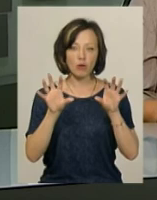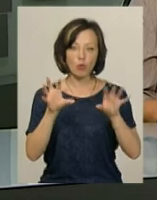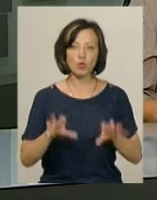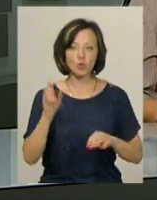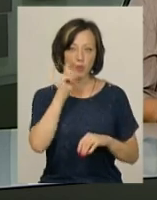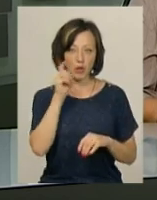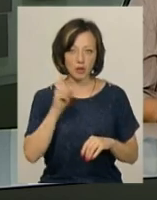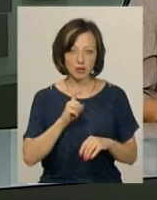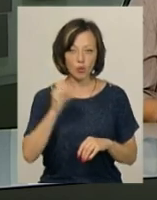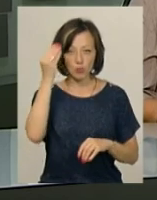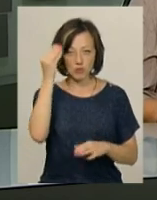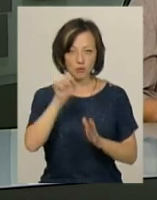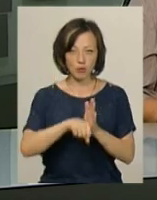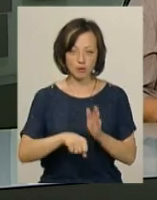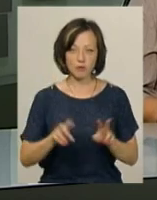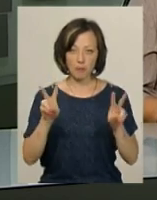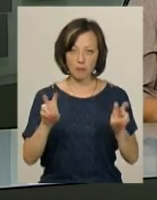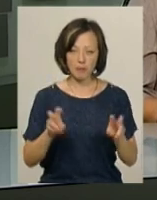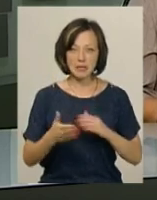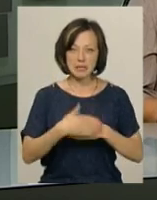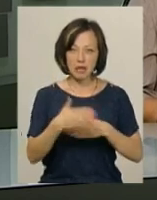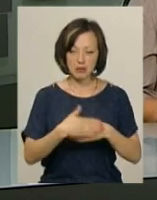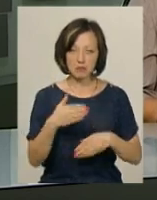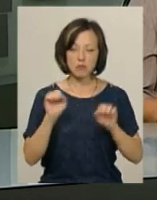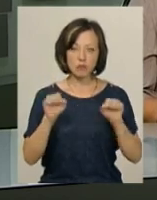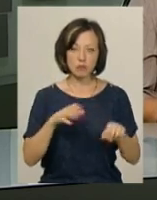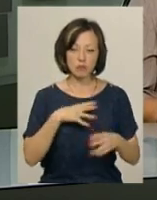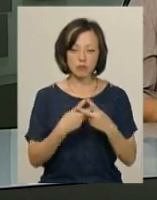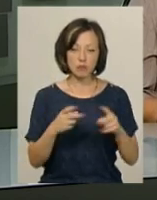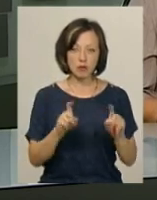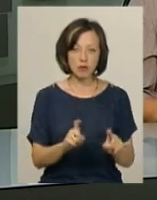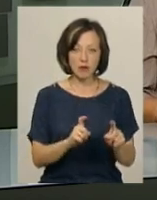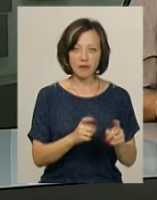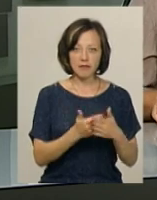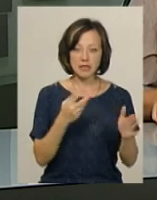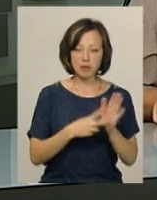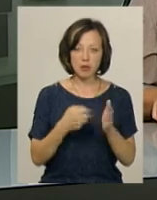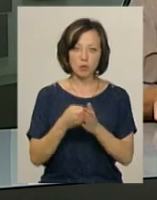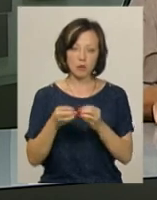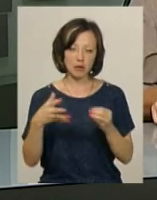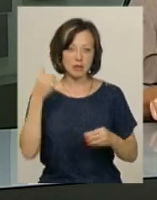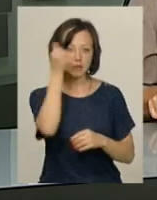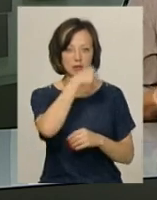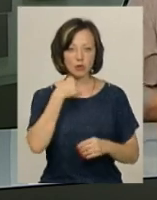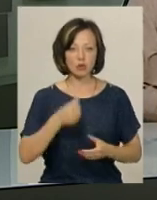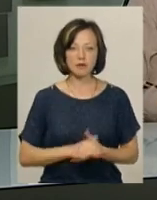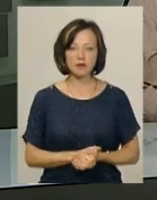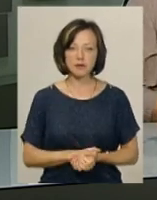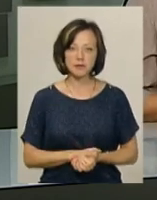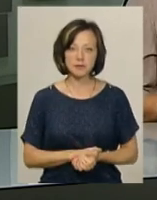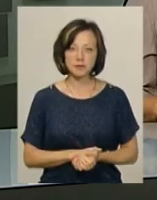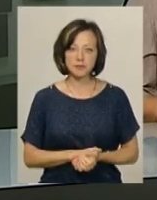кодексу України «Умисне вбивство». Санкція статті передбачає позбавлення волі на строк від 7 до 15 років.